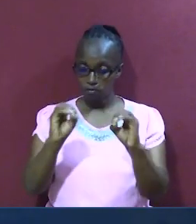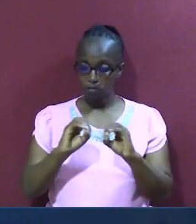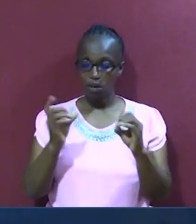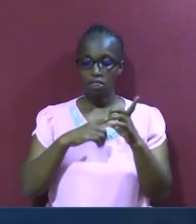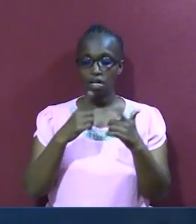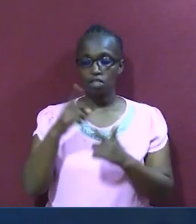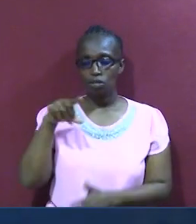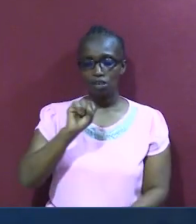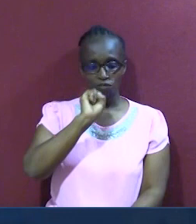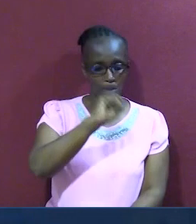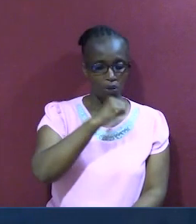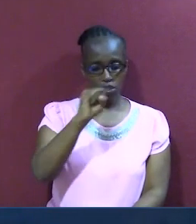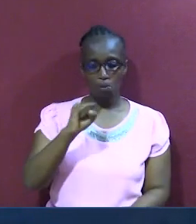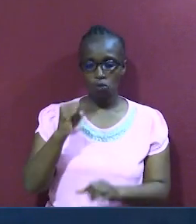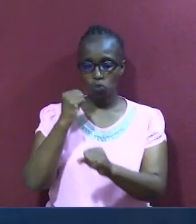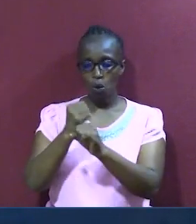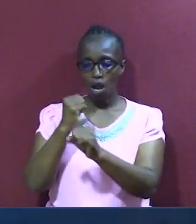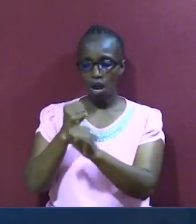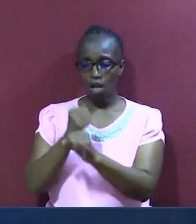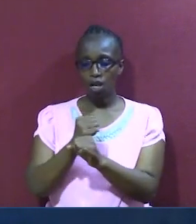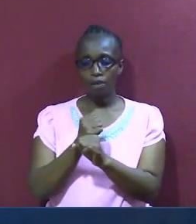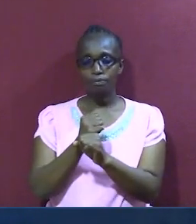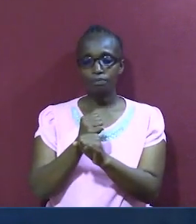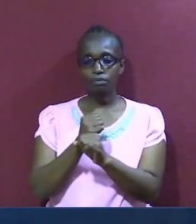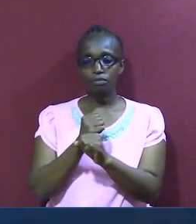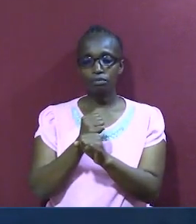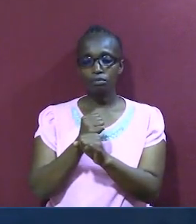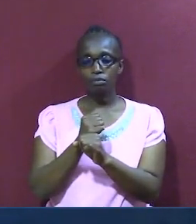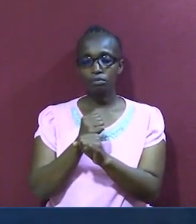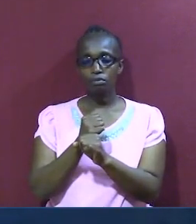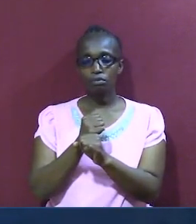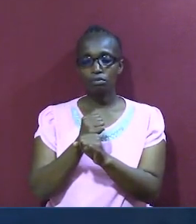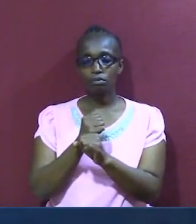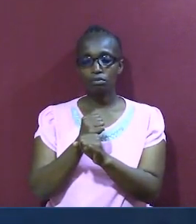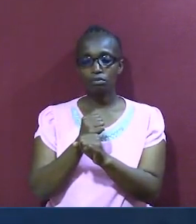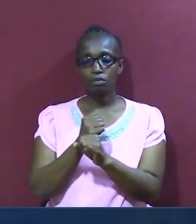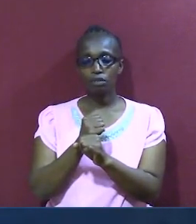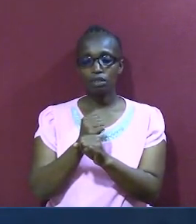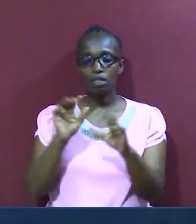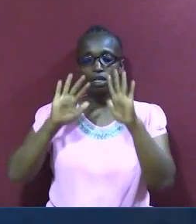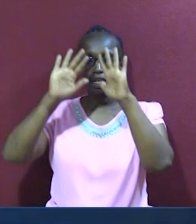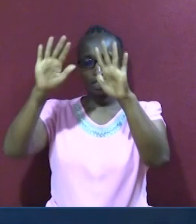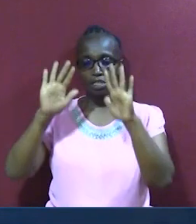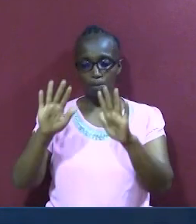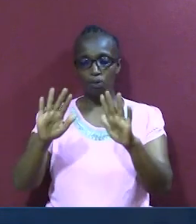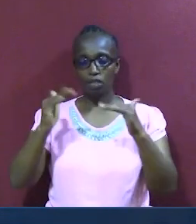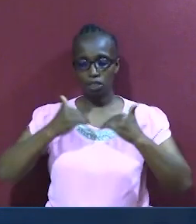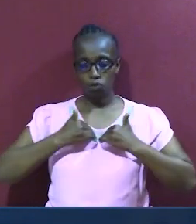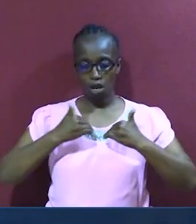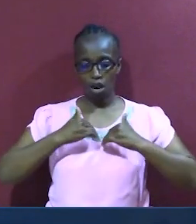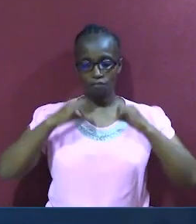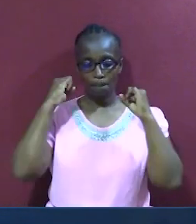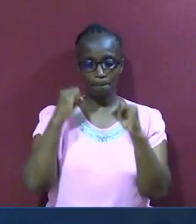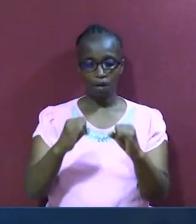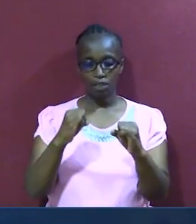kufanya kasi ambayo unalifanya kwa ngufu. Kwa hivyo ni vizuri kuwa na amani na